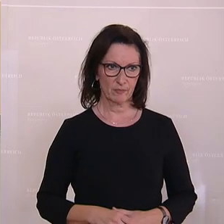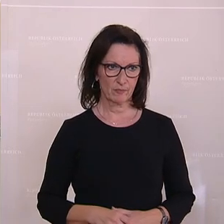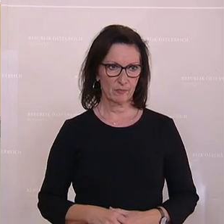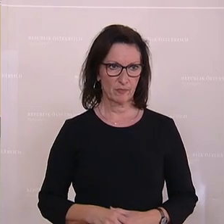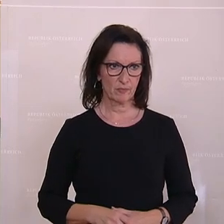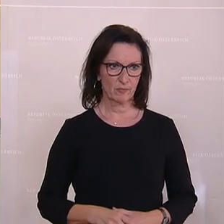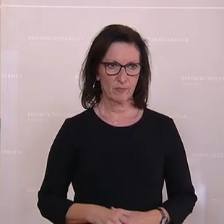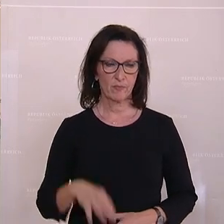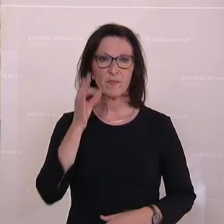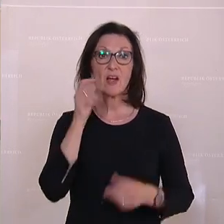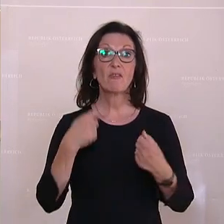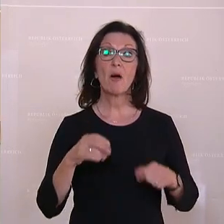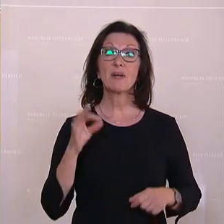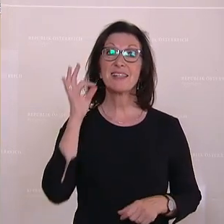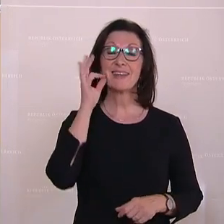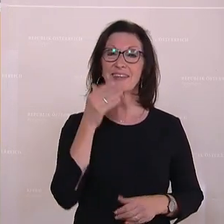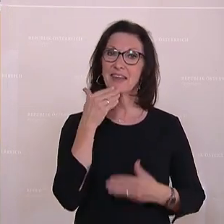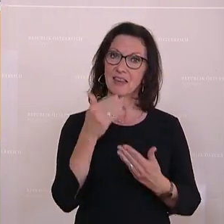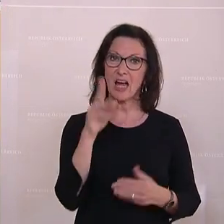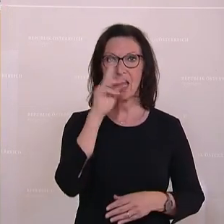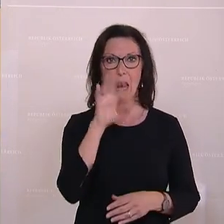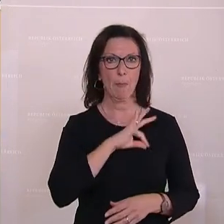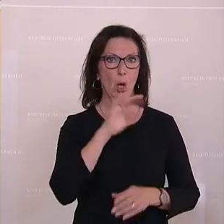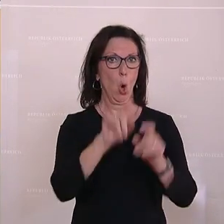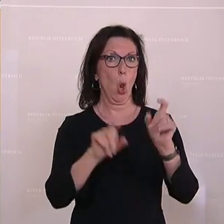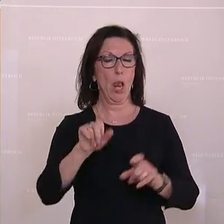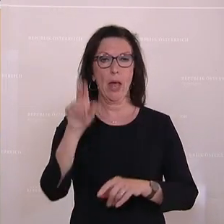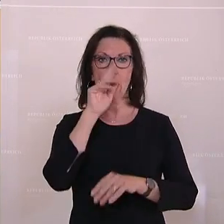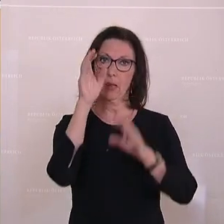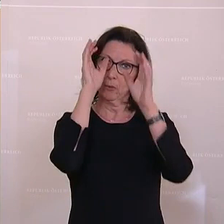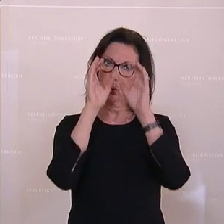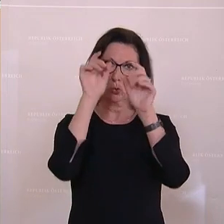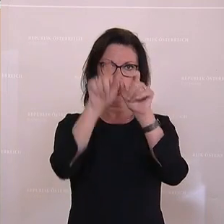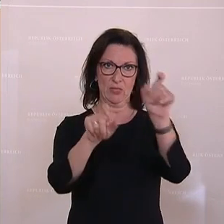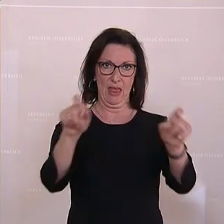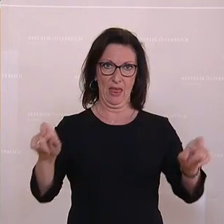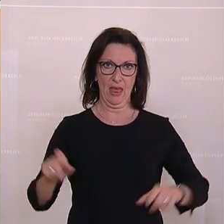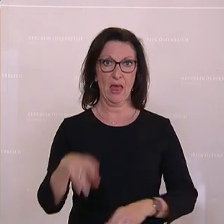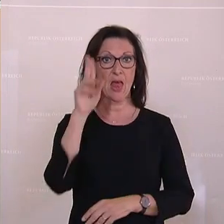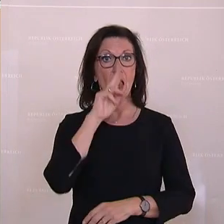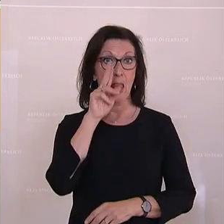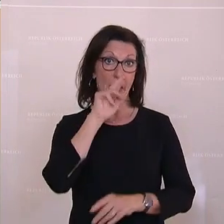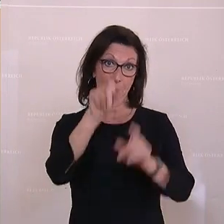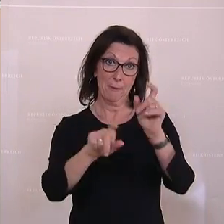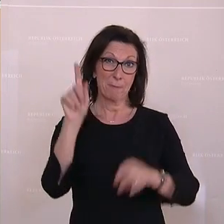Die nächste Rednerin in dieser Debatte zu Thema Petitionen und Bürgerinitiativen ist Fiona Fiedler, NEOS.